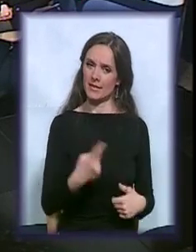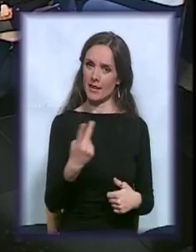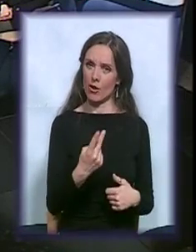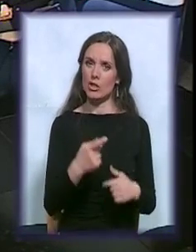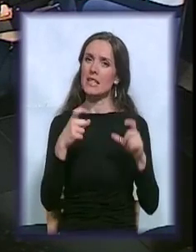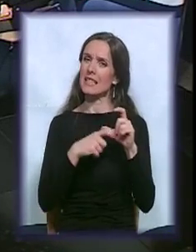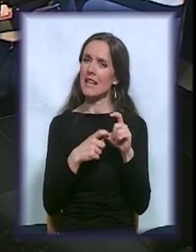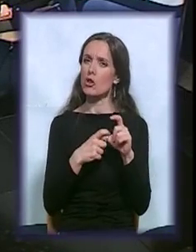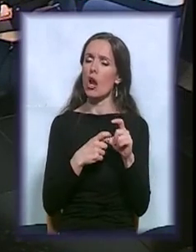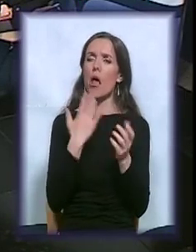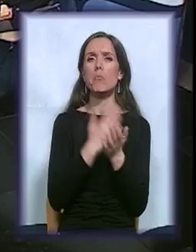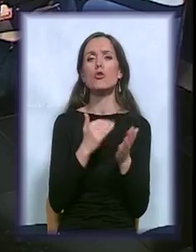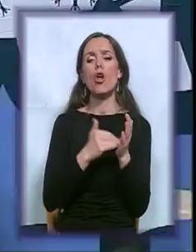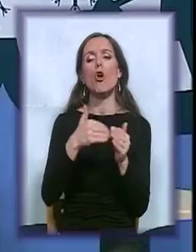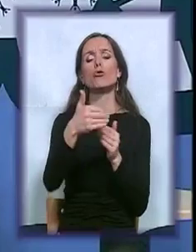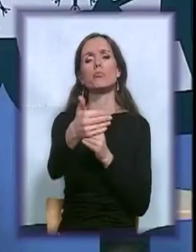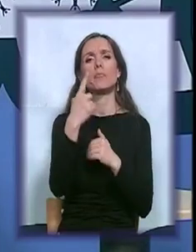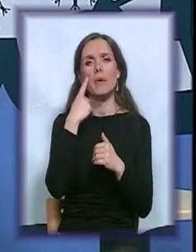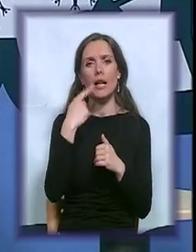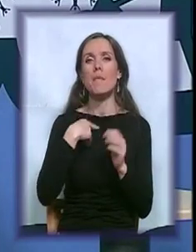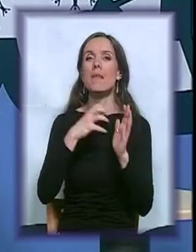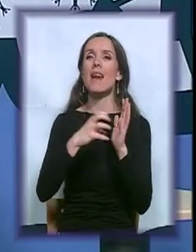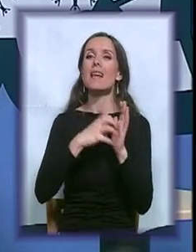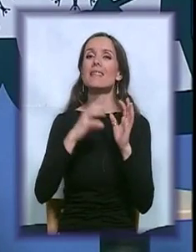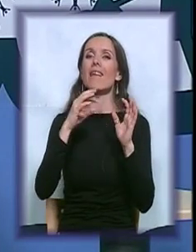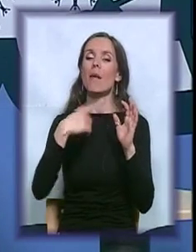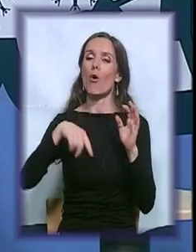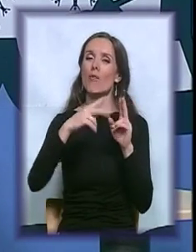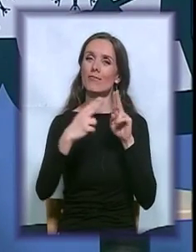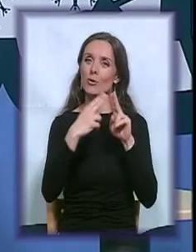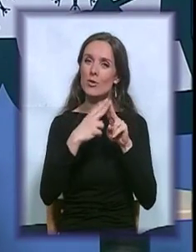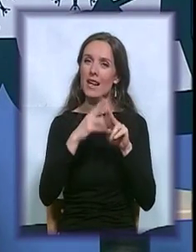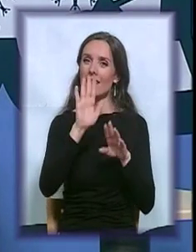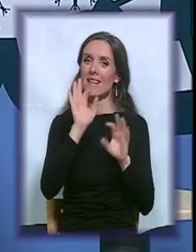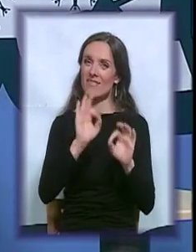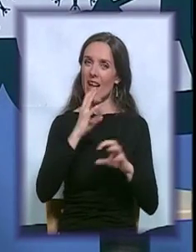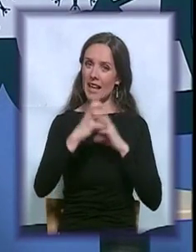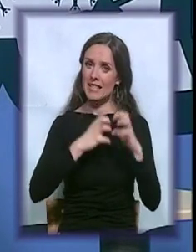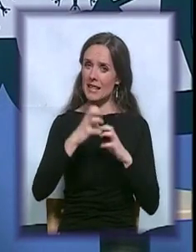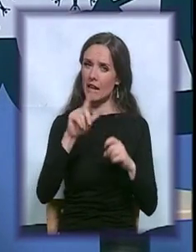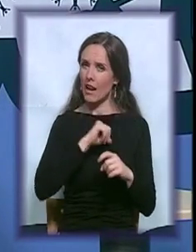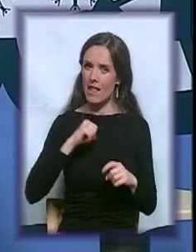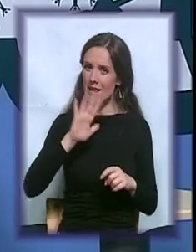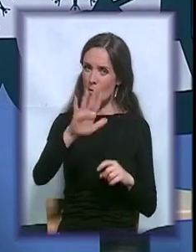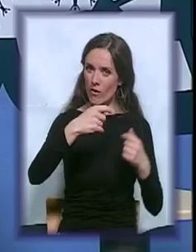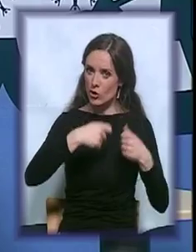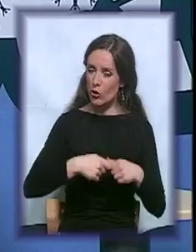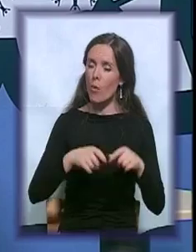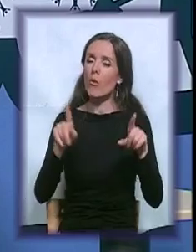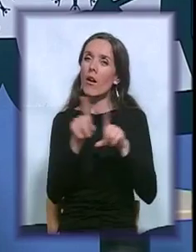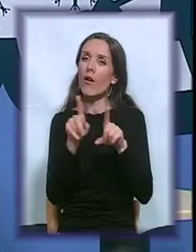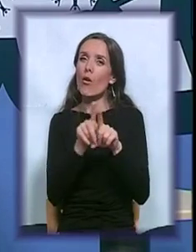Snežana, bit će još prilika. Mi nastavljamo i naše susrete svake srede, ne samo kod vas u vašem klubu, već i u